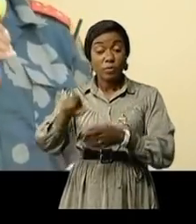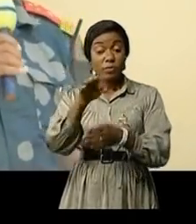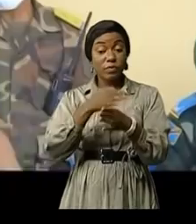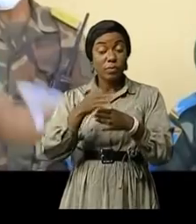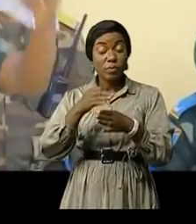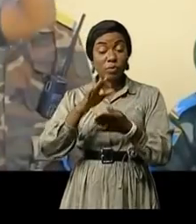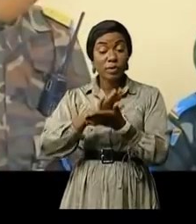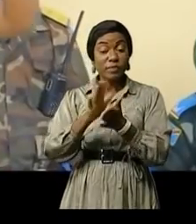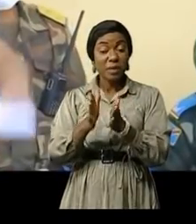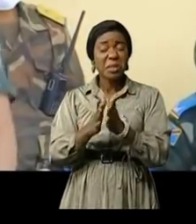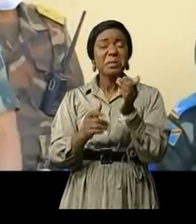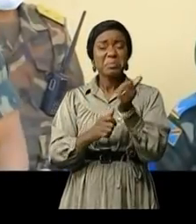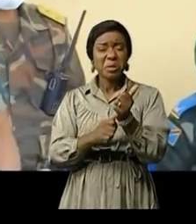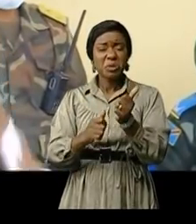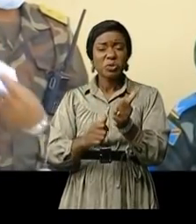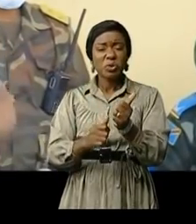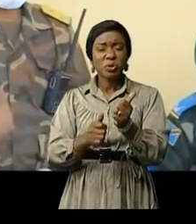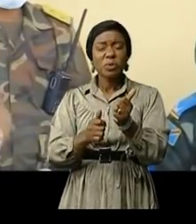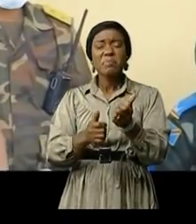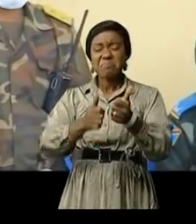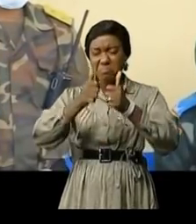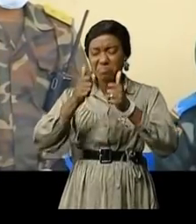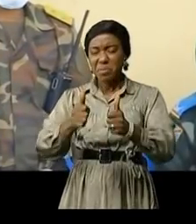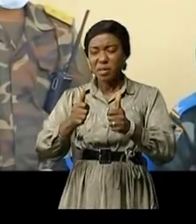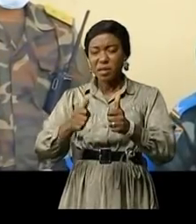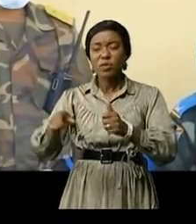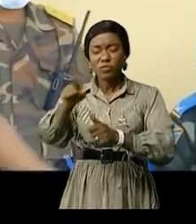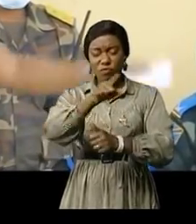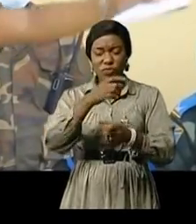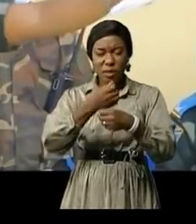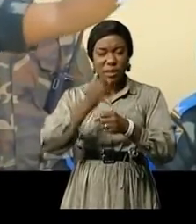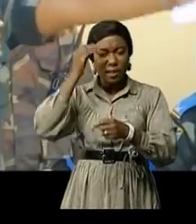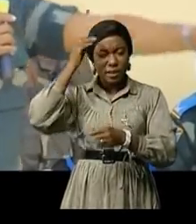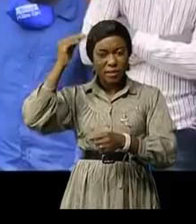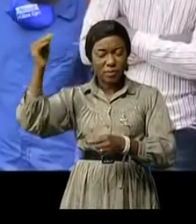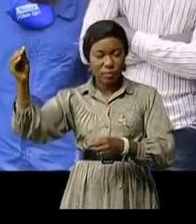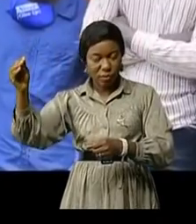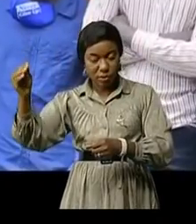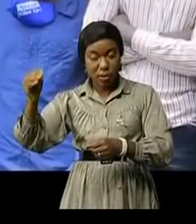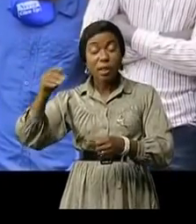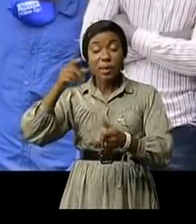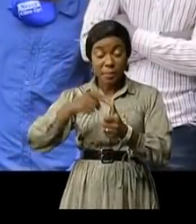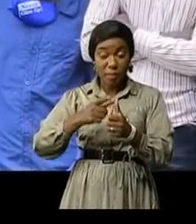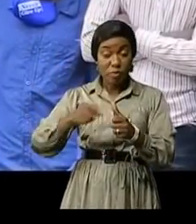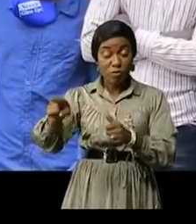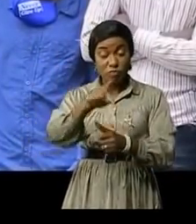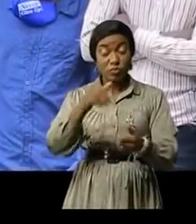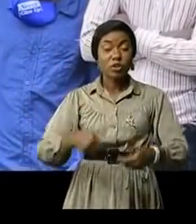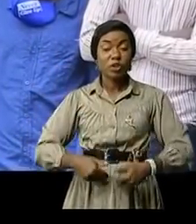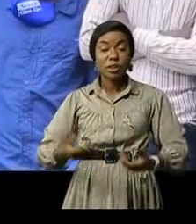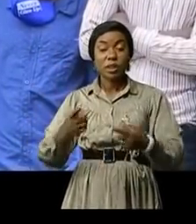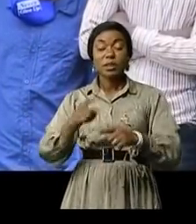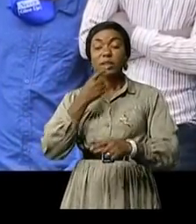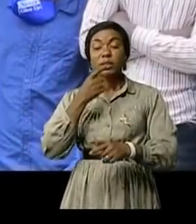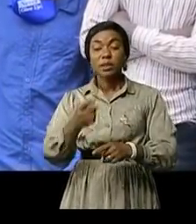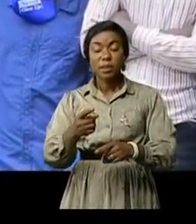hommes vous devez créer l'espoir moi je dois créer l'espoir mais davantage vous les jeunes si je vous dis combien